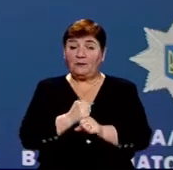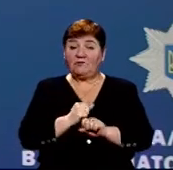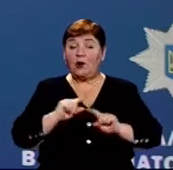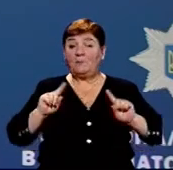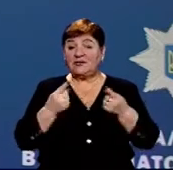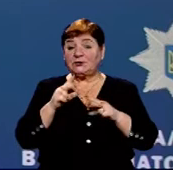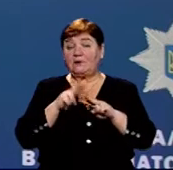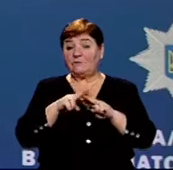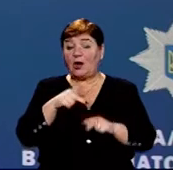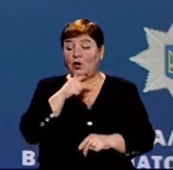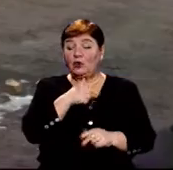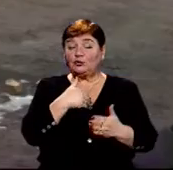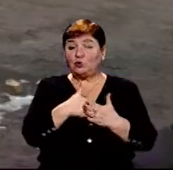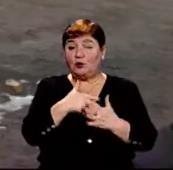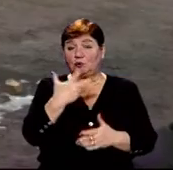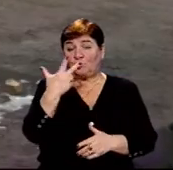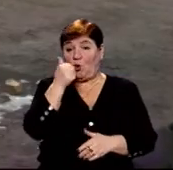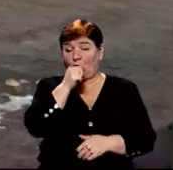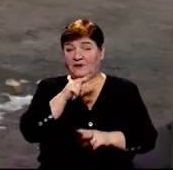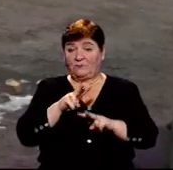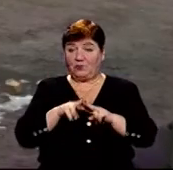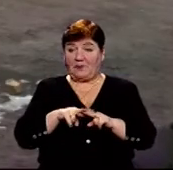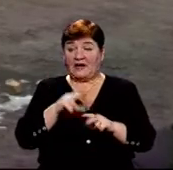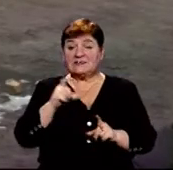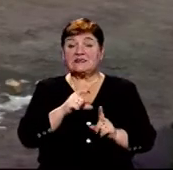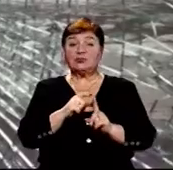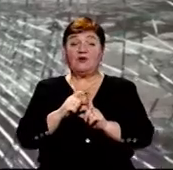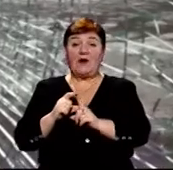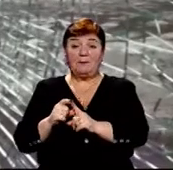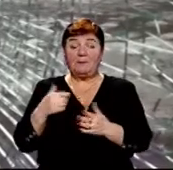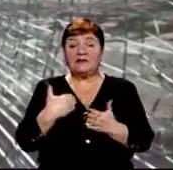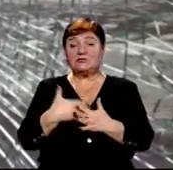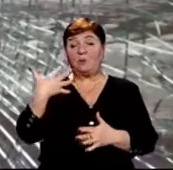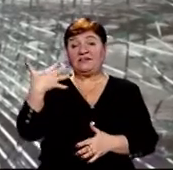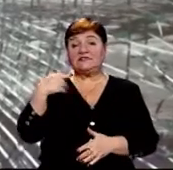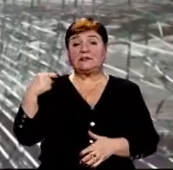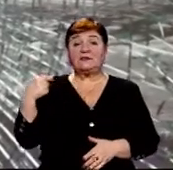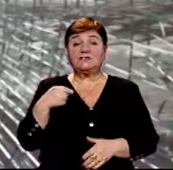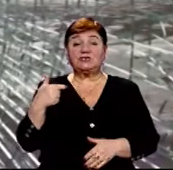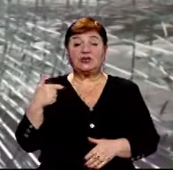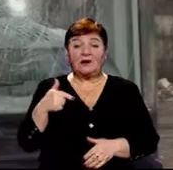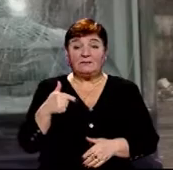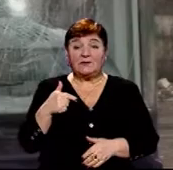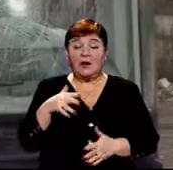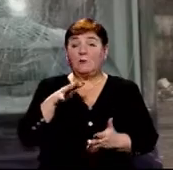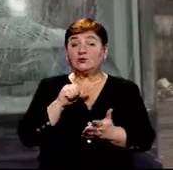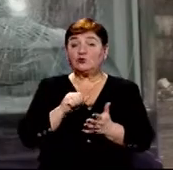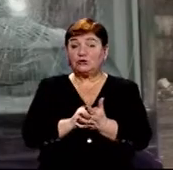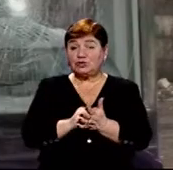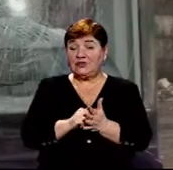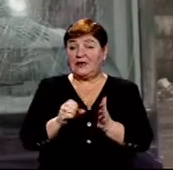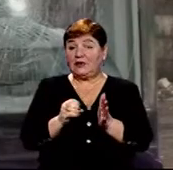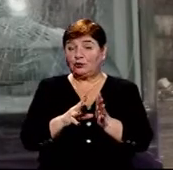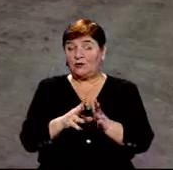позбавлення волі строком до трьох років. За словами Віталія Готри, сума збитків – близько 50 тисяч гривень. Пошкодження автобусу «Електрон» –